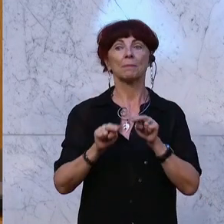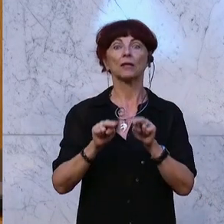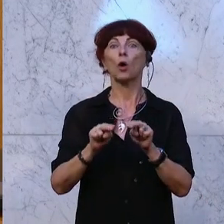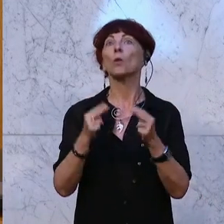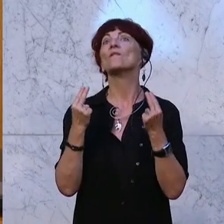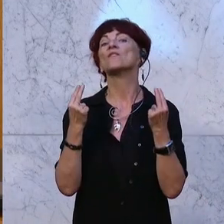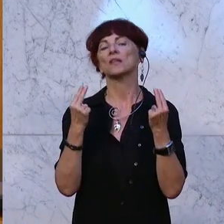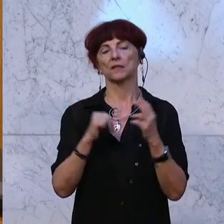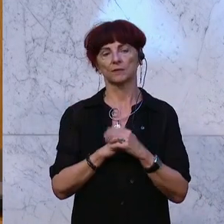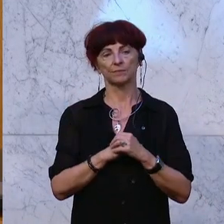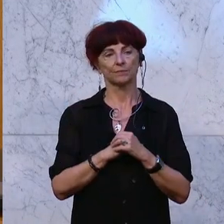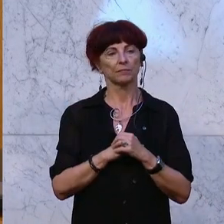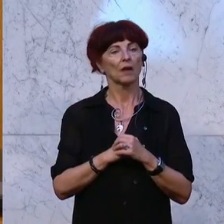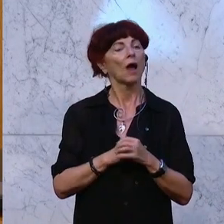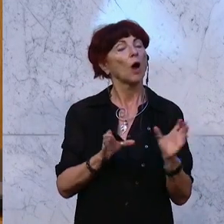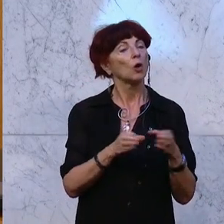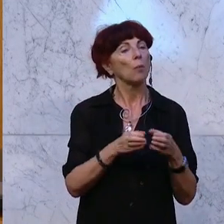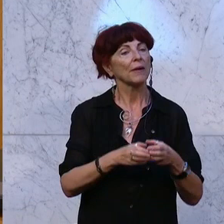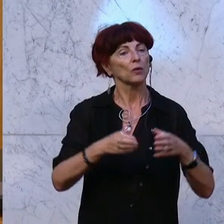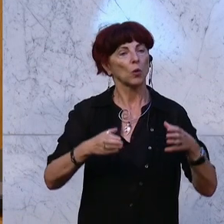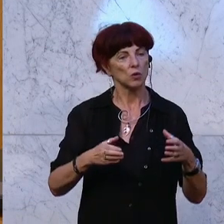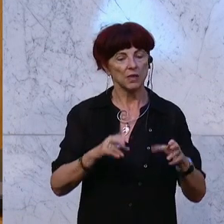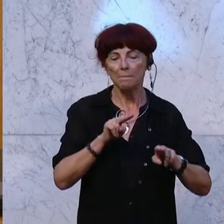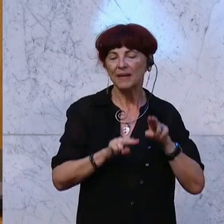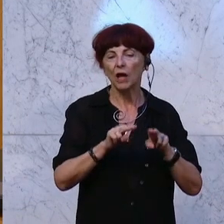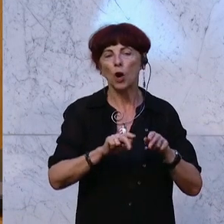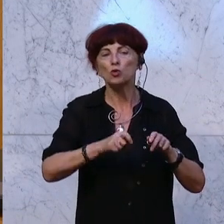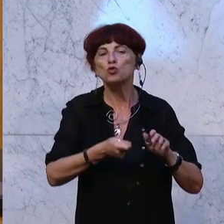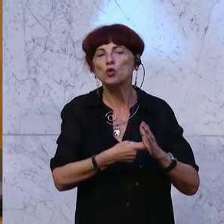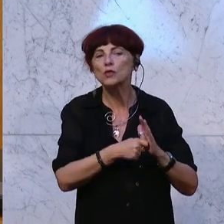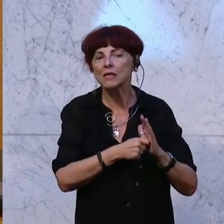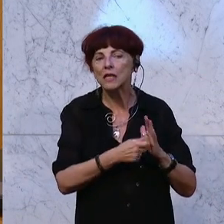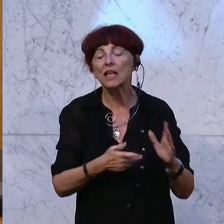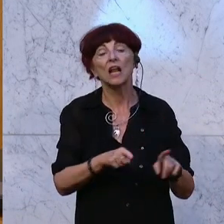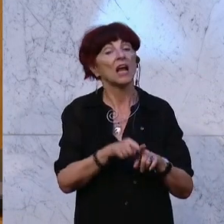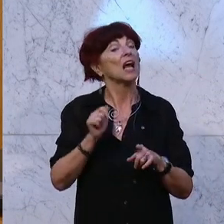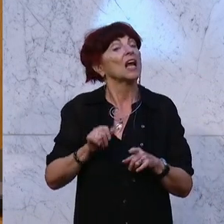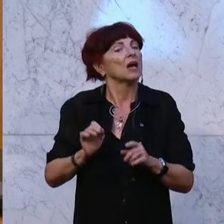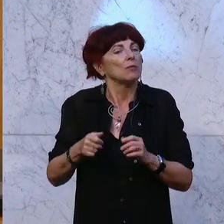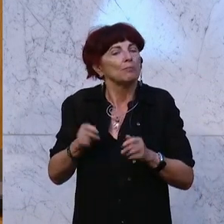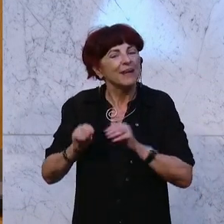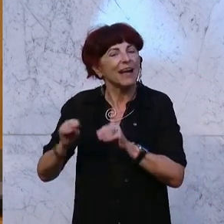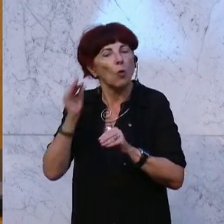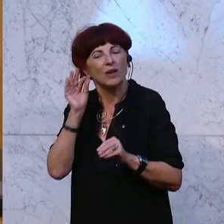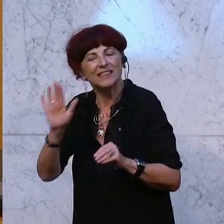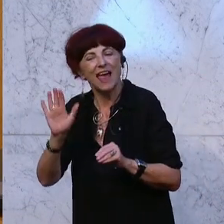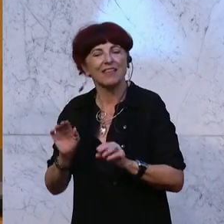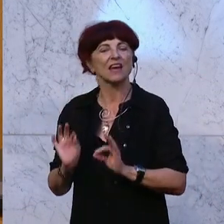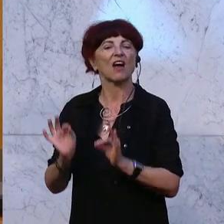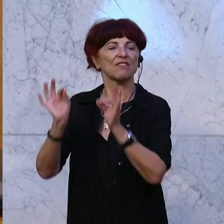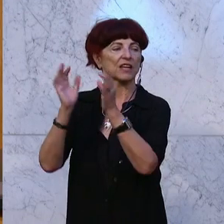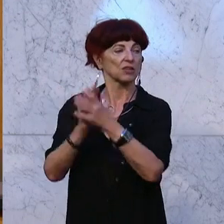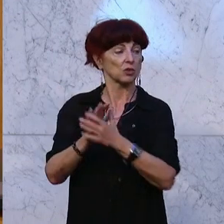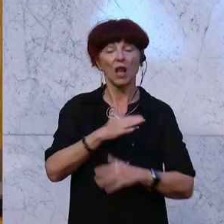entscheidend. Die Gruppengröße, die Betreuungsschlüssel, die Qualifikation der Pädagogen und Pädagoginnen. Ich kann selbst sagen, alle meine